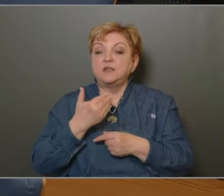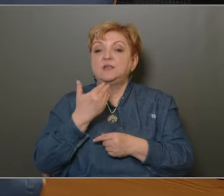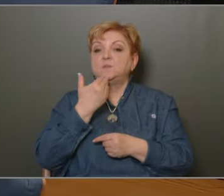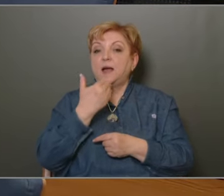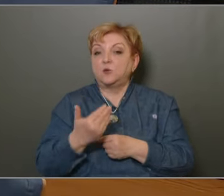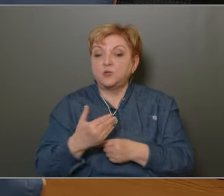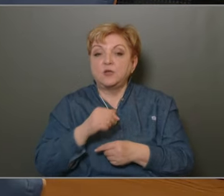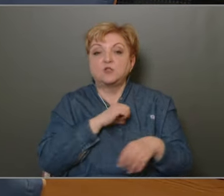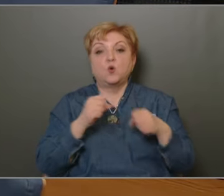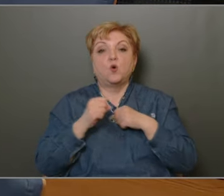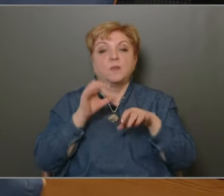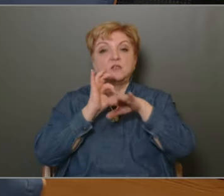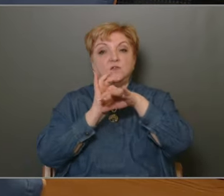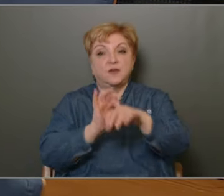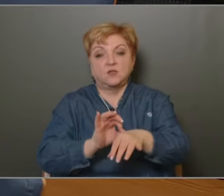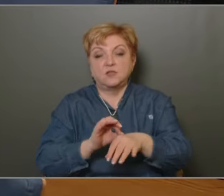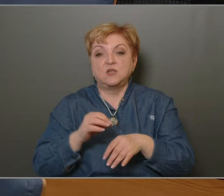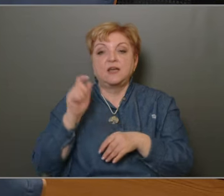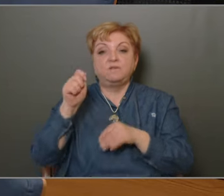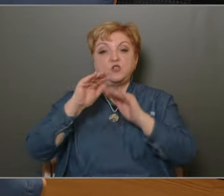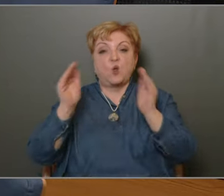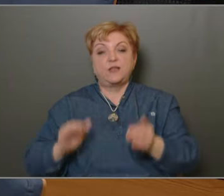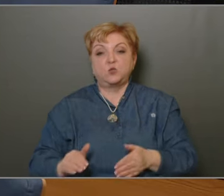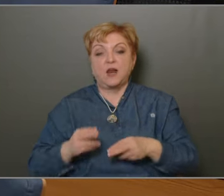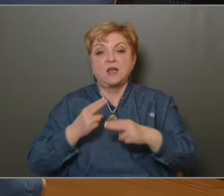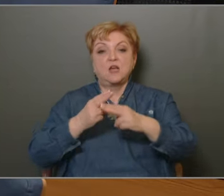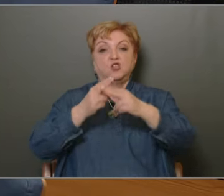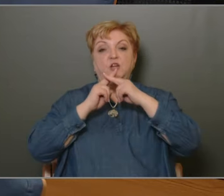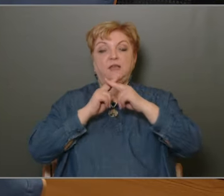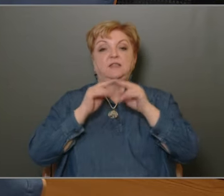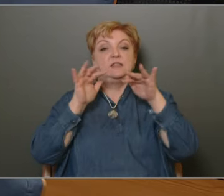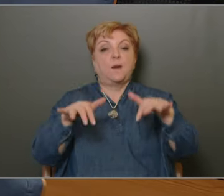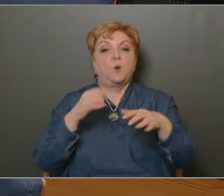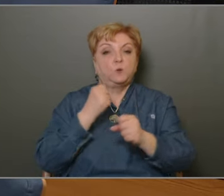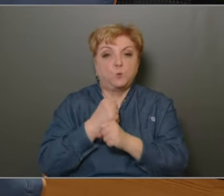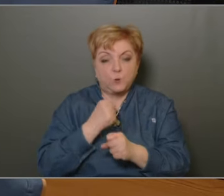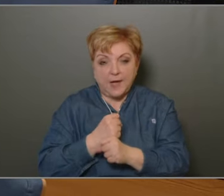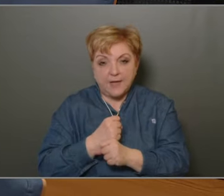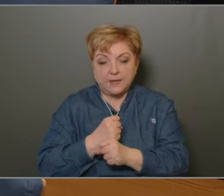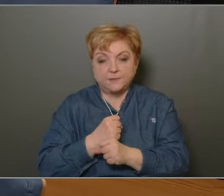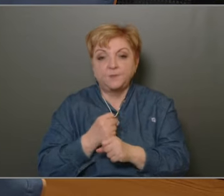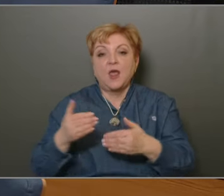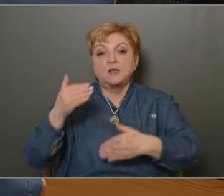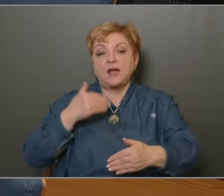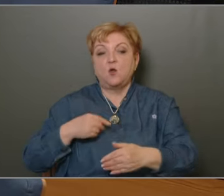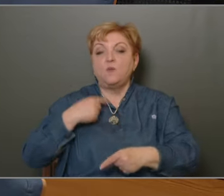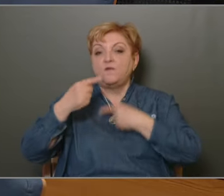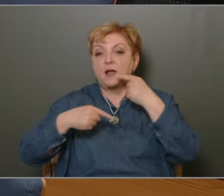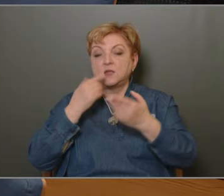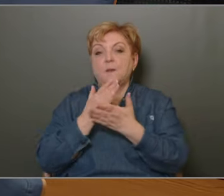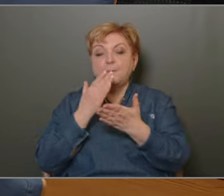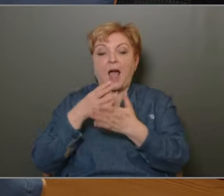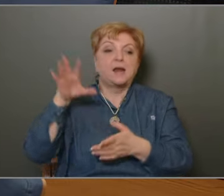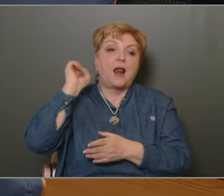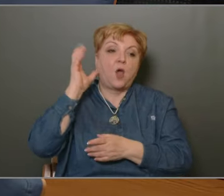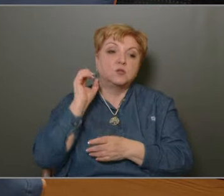megköszönni az önkormányzat vezetésének, képviselő testületnek, a segítő támogató munkáját, és előző felszólalásokban